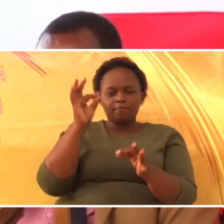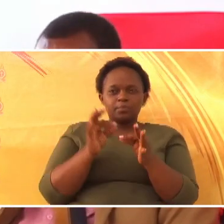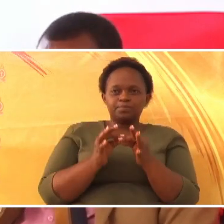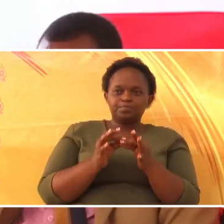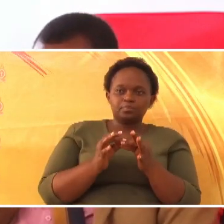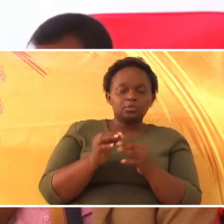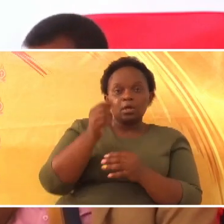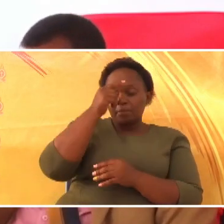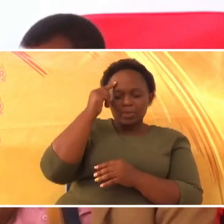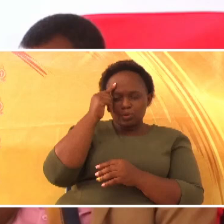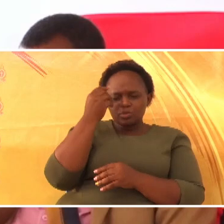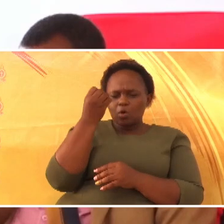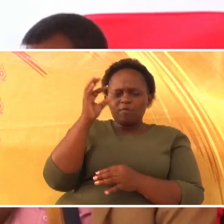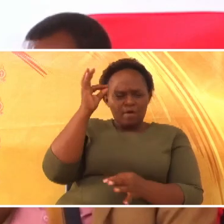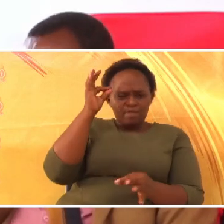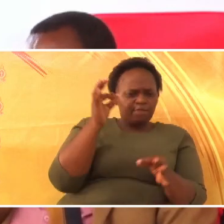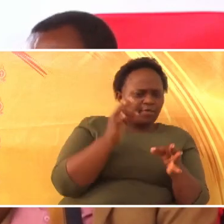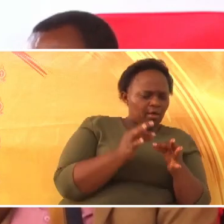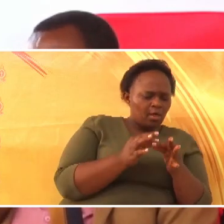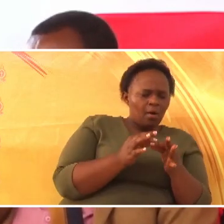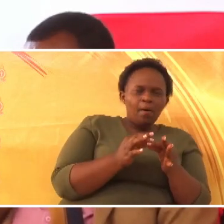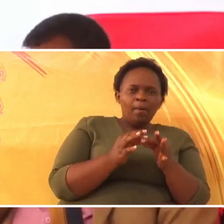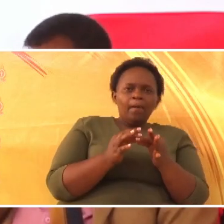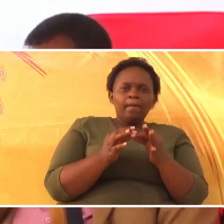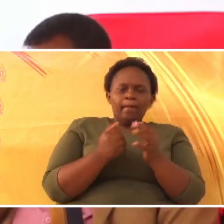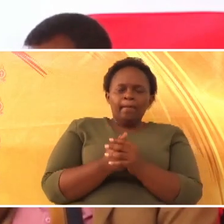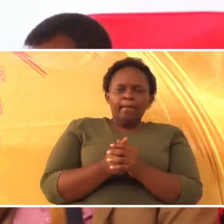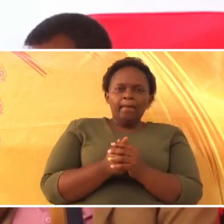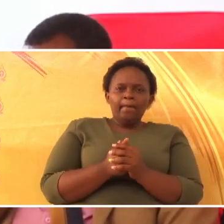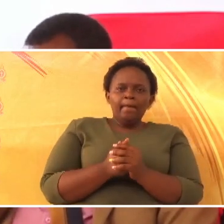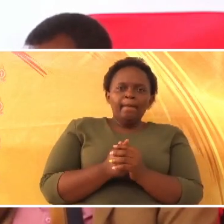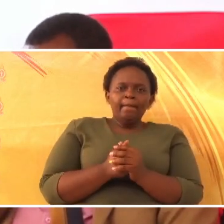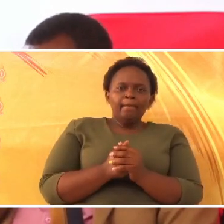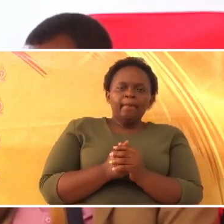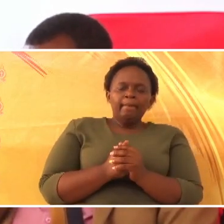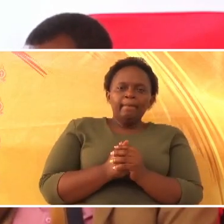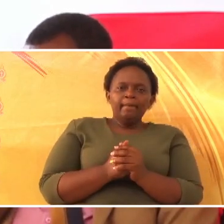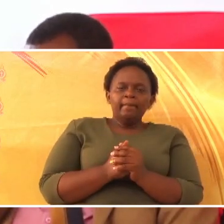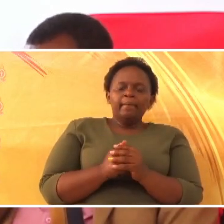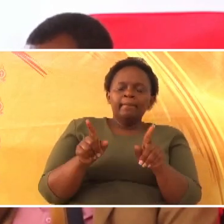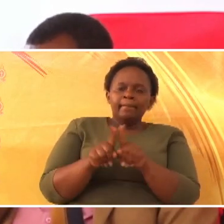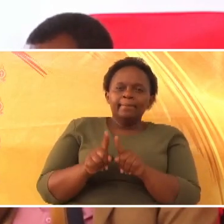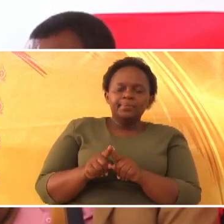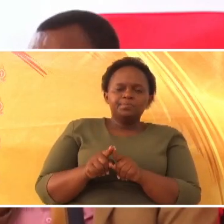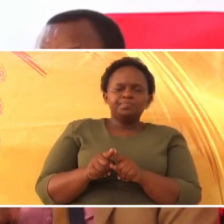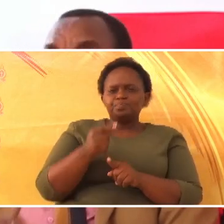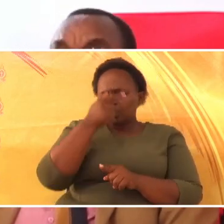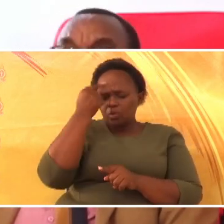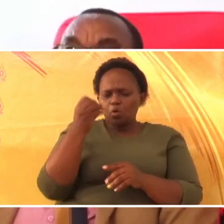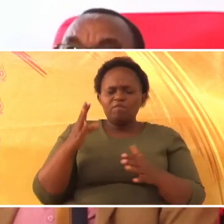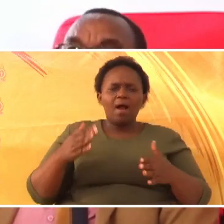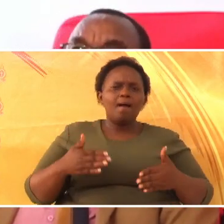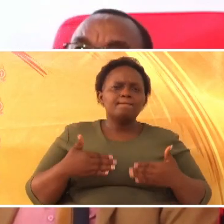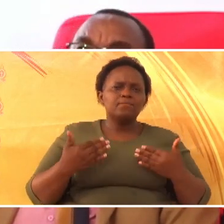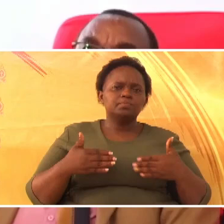sababu ya imani ya liyokuwa nayo, na furaha liyokuwa nayo,